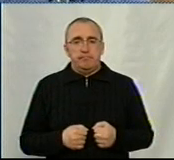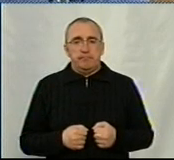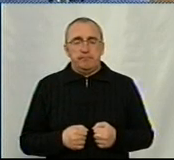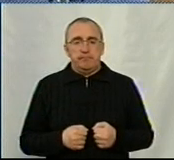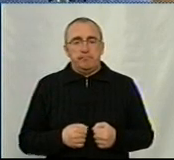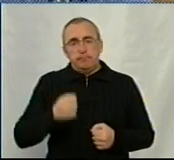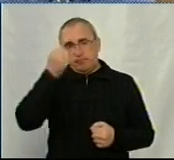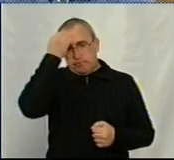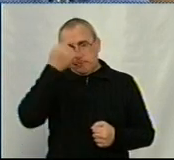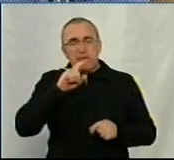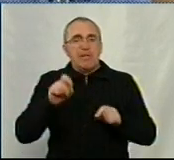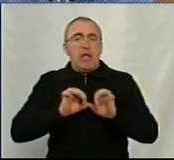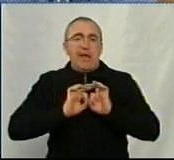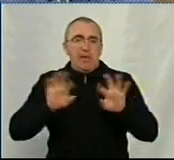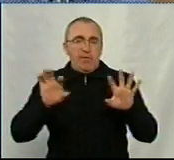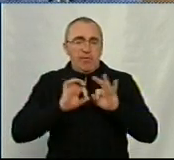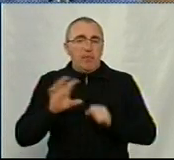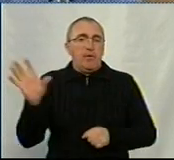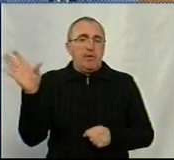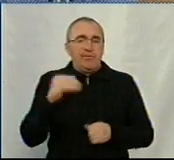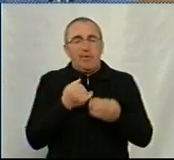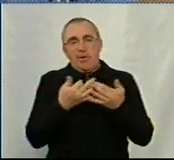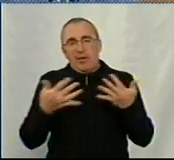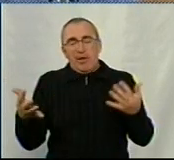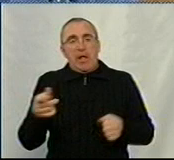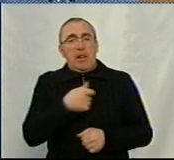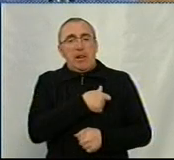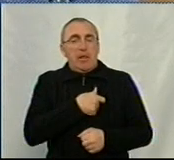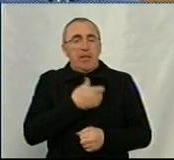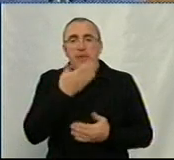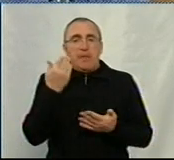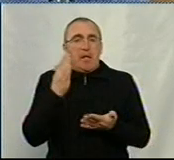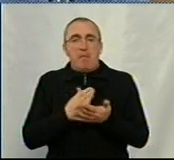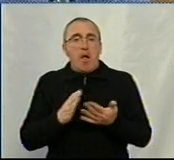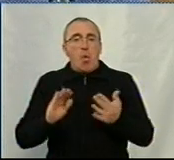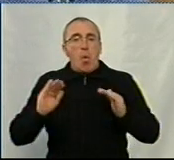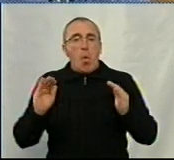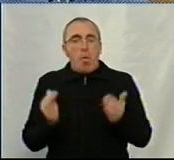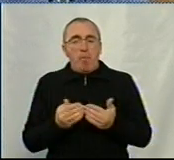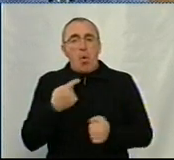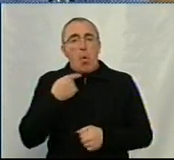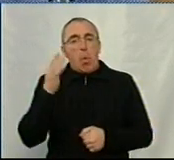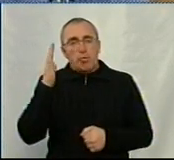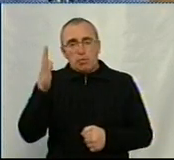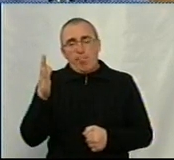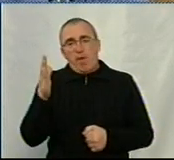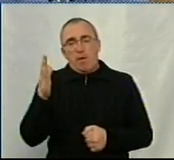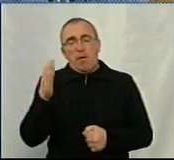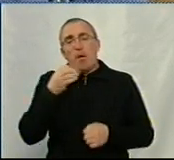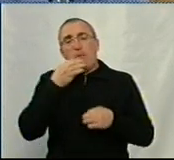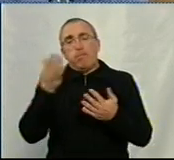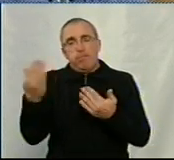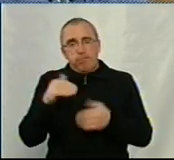Дякую за інформацію. Всі інші депутати не мають обмеження в голосуванні. Будь